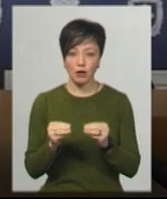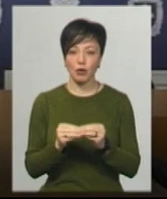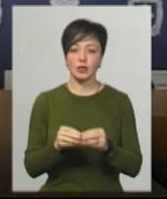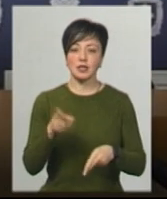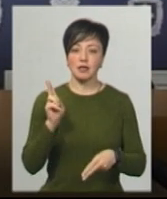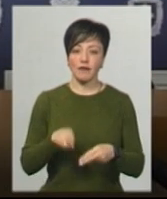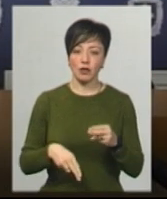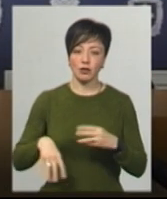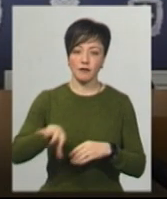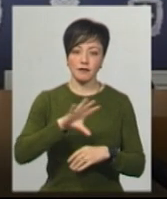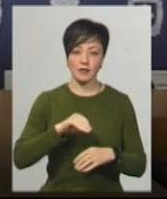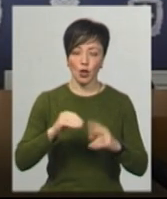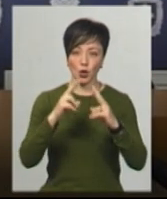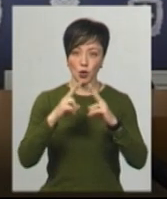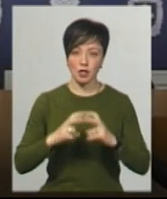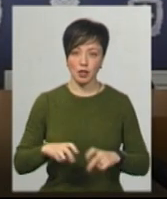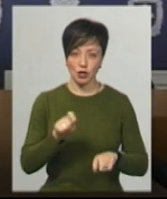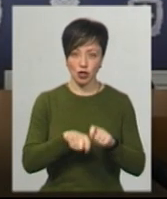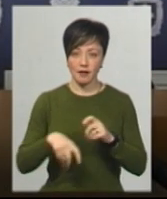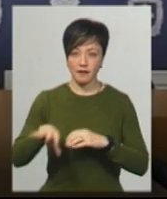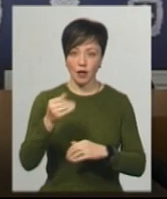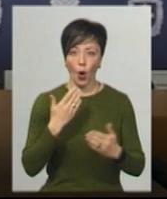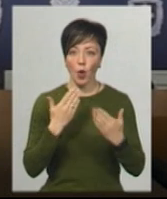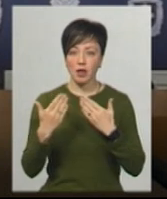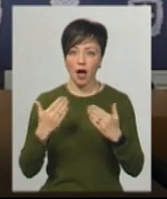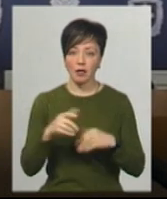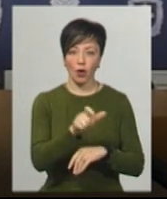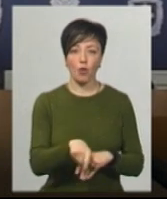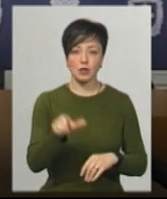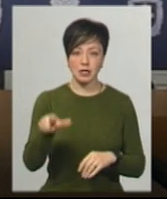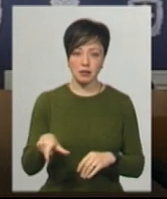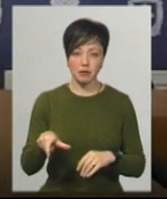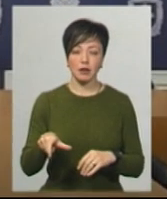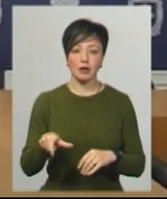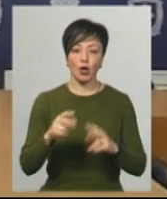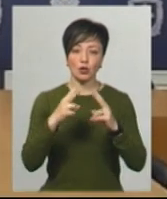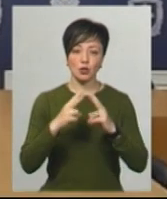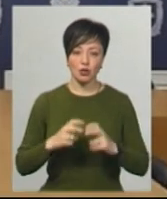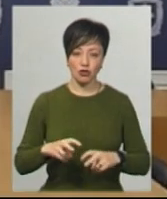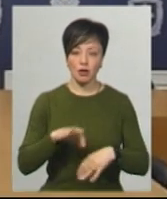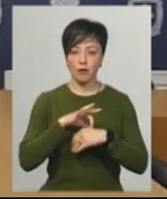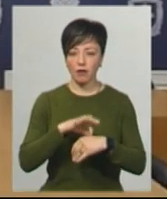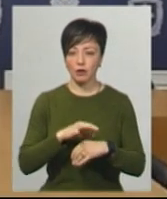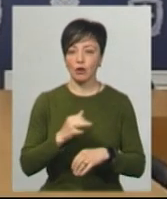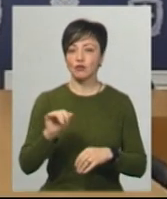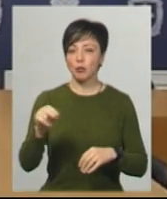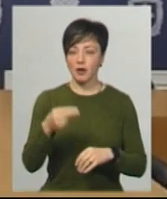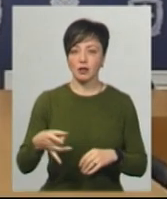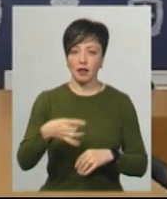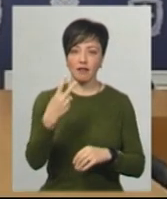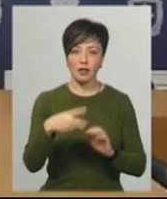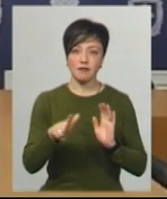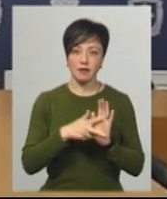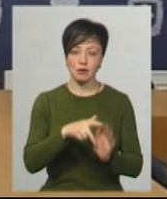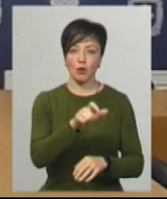завершили усі дослідження усіх контактних осіб, дослідження проведені. Тобто у нас по Чемеровецькому районі 28